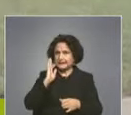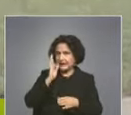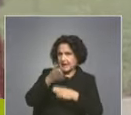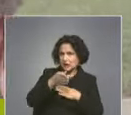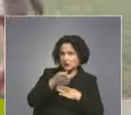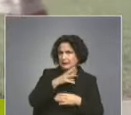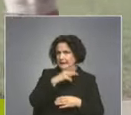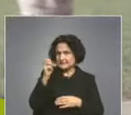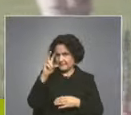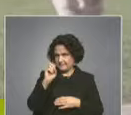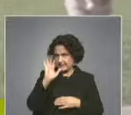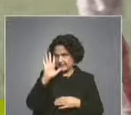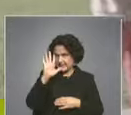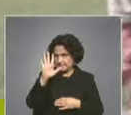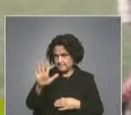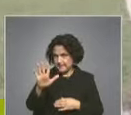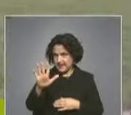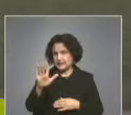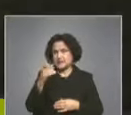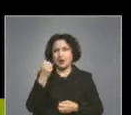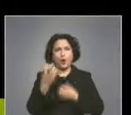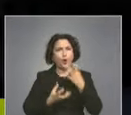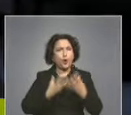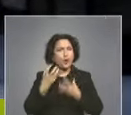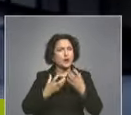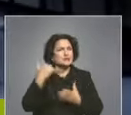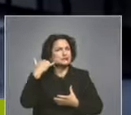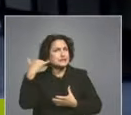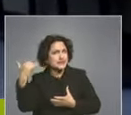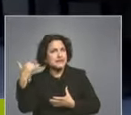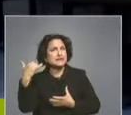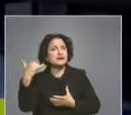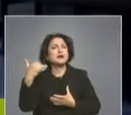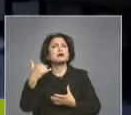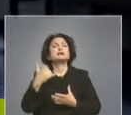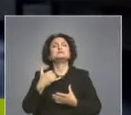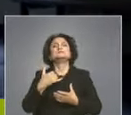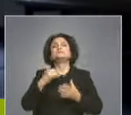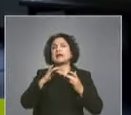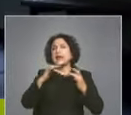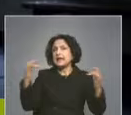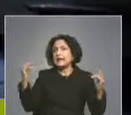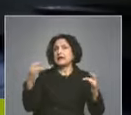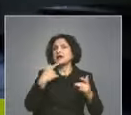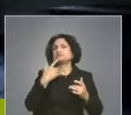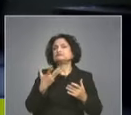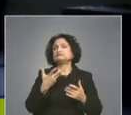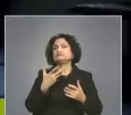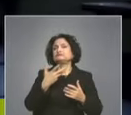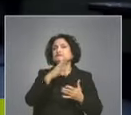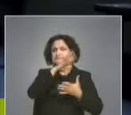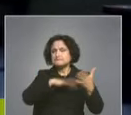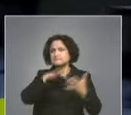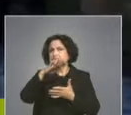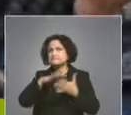325. И нагореща ли е най-глея броя сигнали, свързани с материали, съдържащи